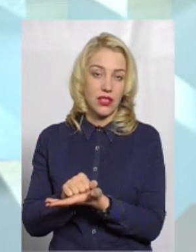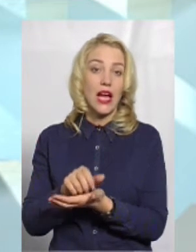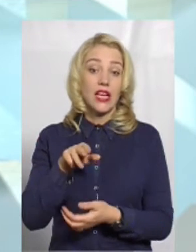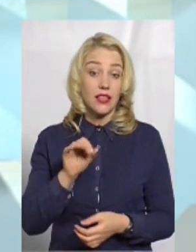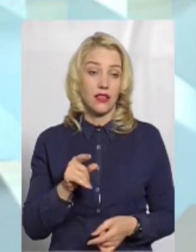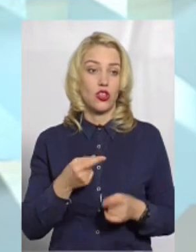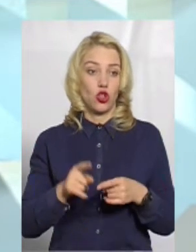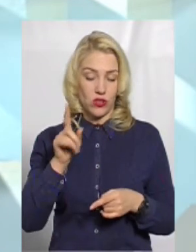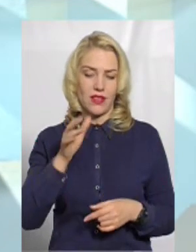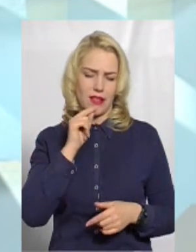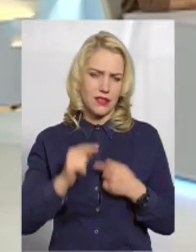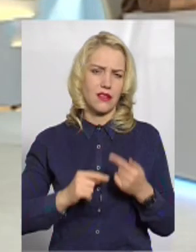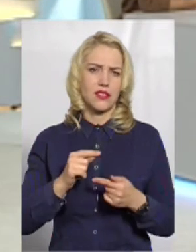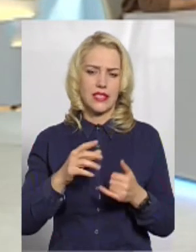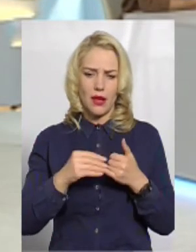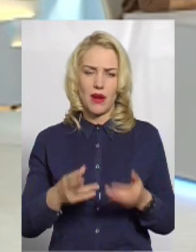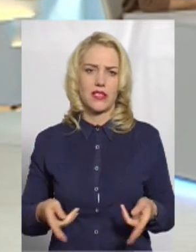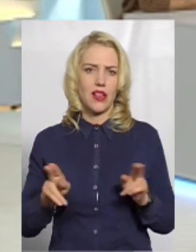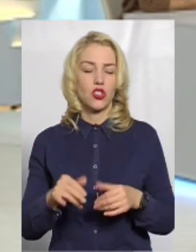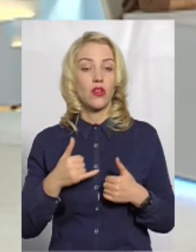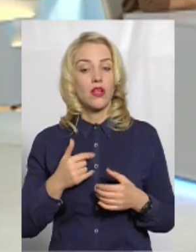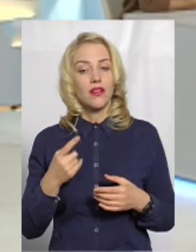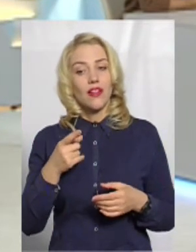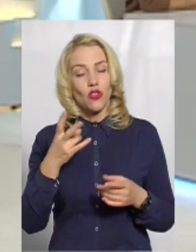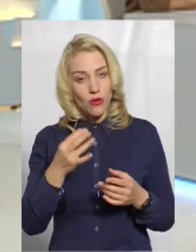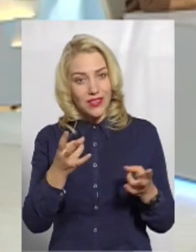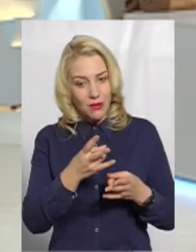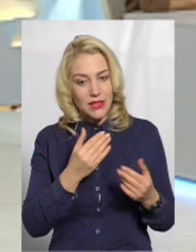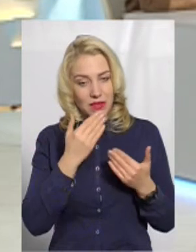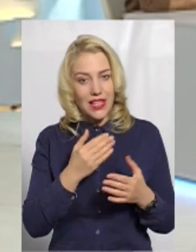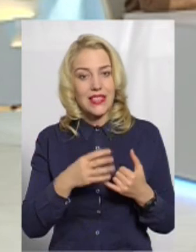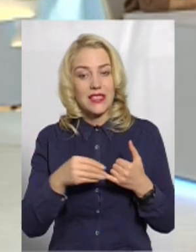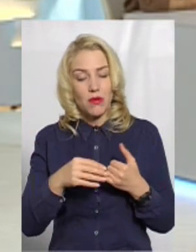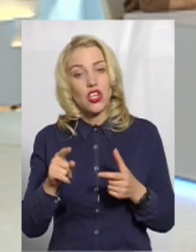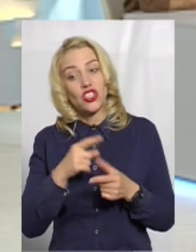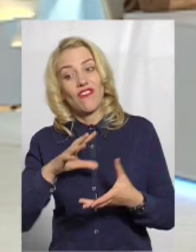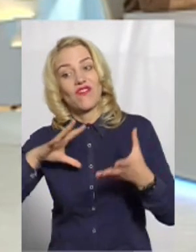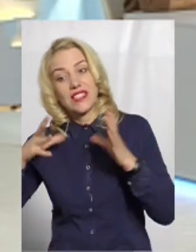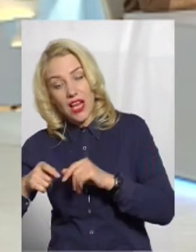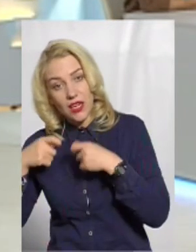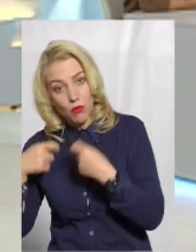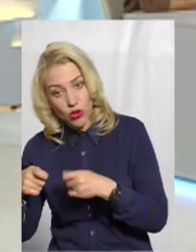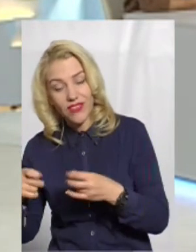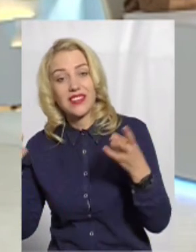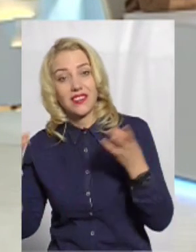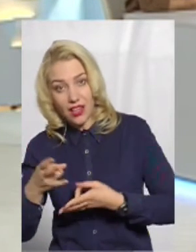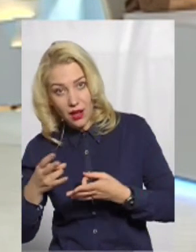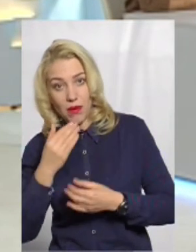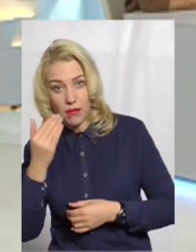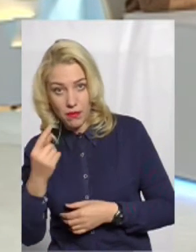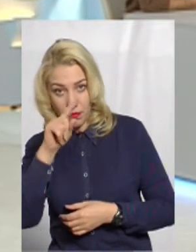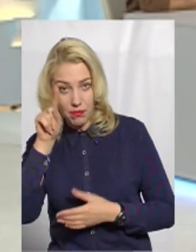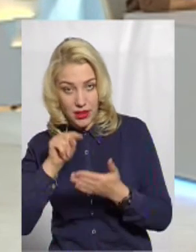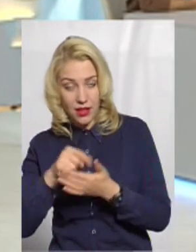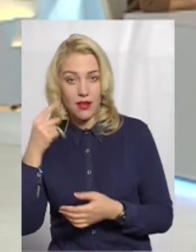залишається нашою. Тобто, до речі, спершу запитати в українців, чи взагалі продавати землю, а інше взяти, чи можна і продавати в оренду.